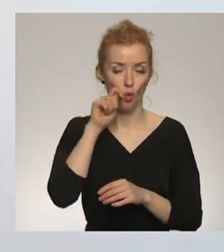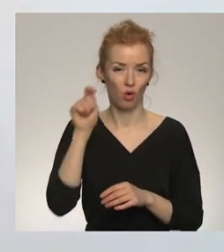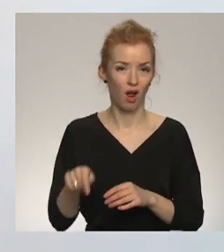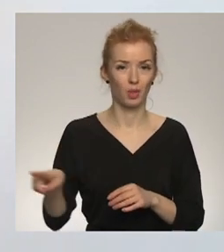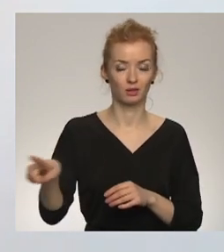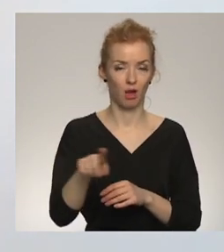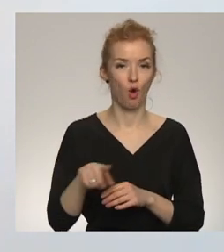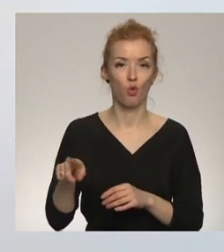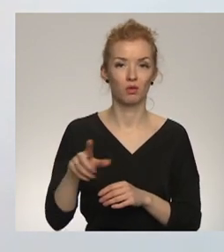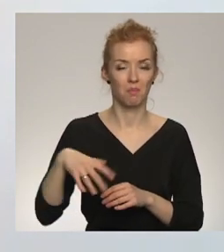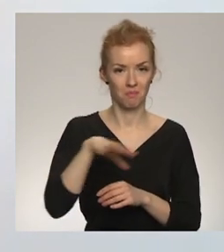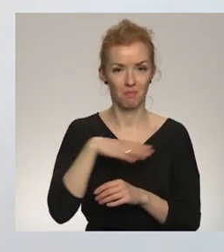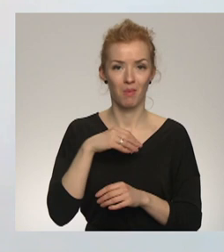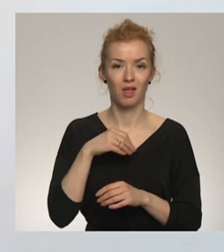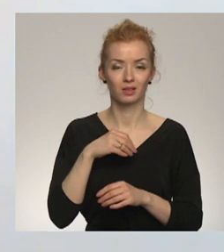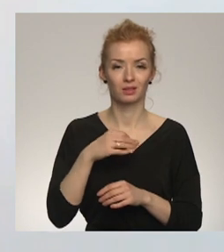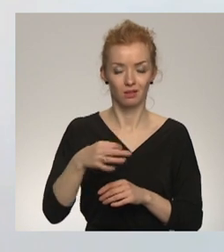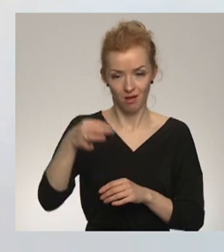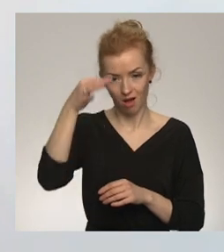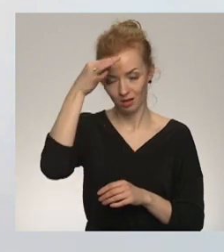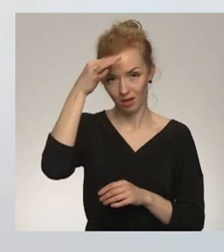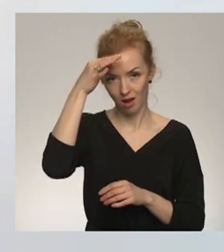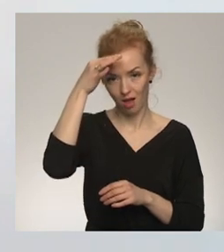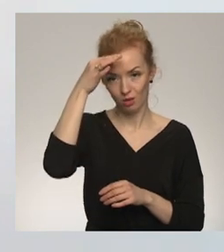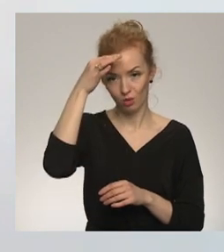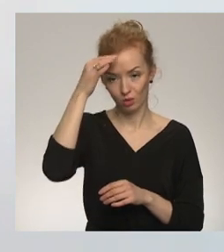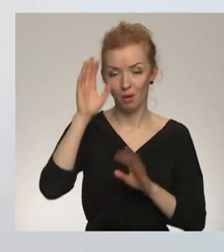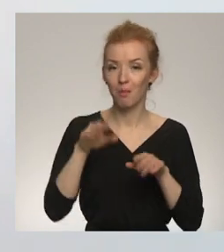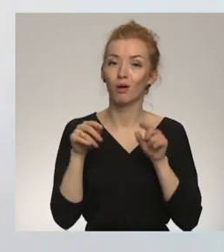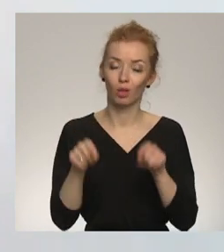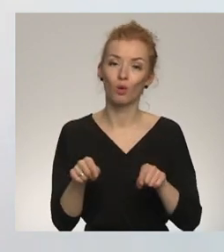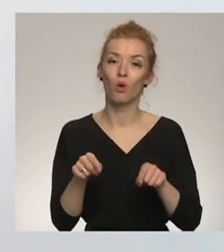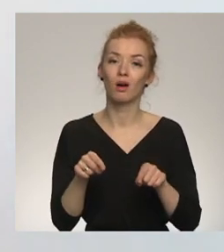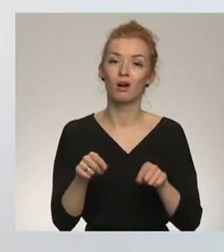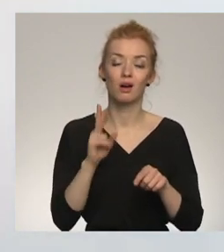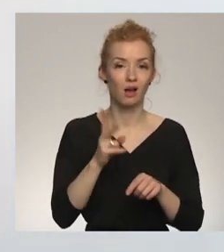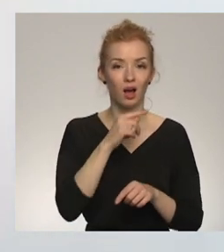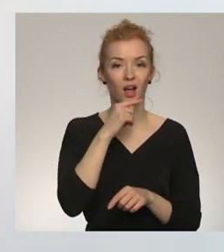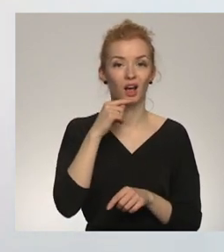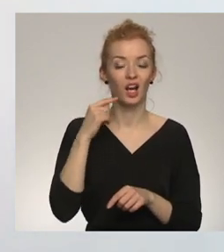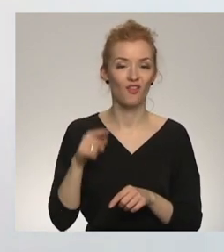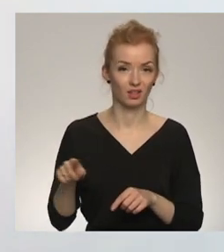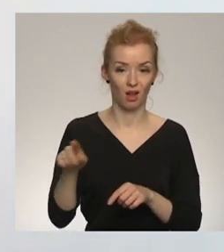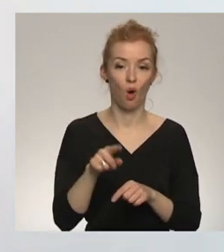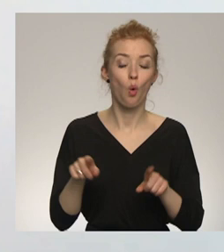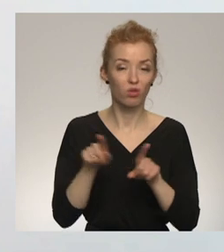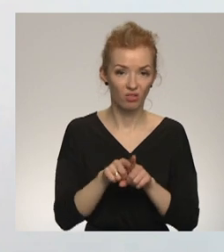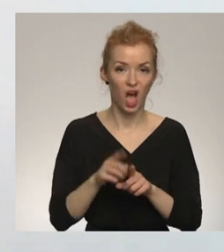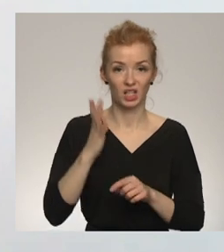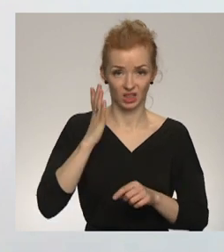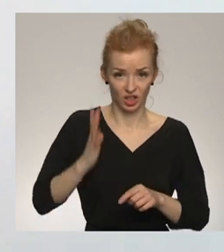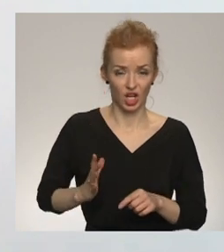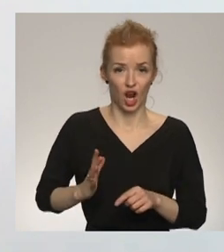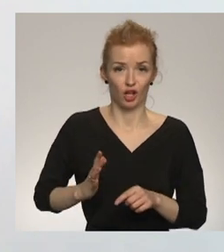tauta, mēs arī atcerētos par to, ka Krievijas tauta arī ir cietēja